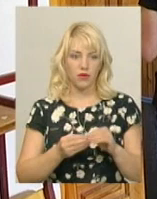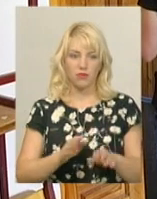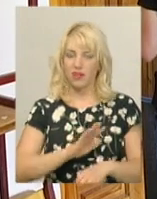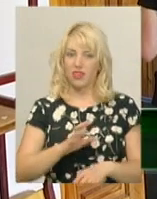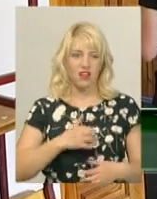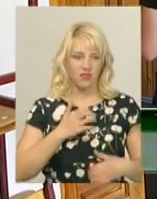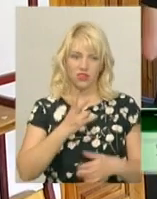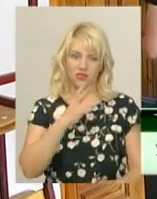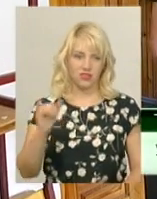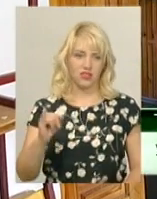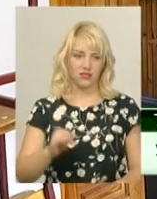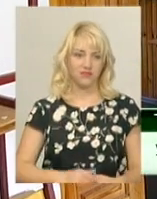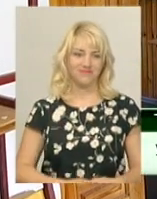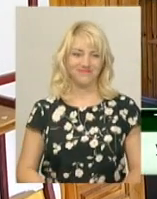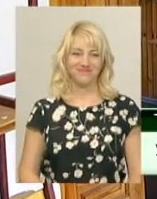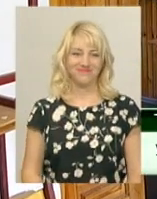Ні.